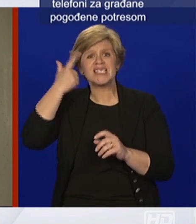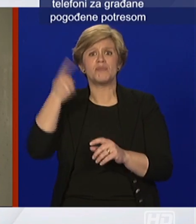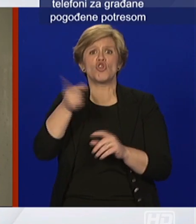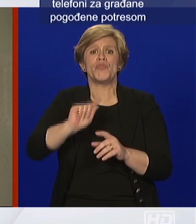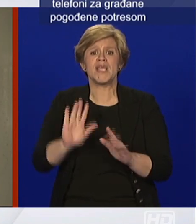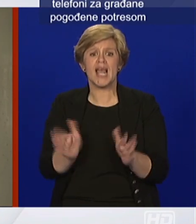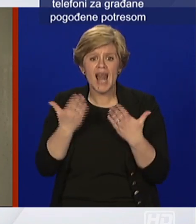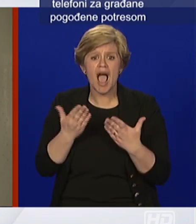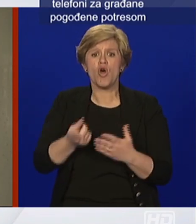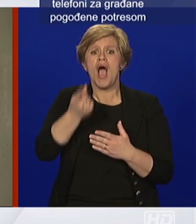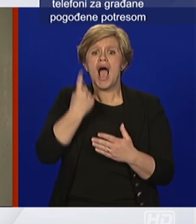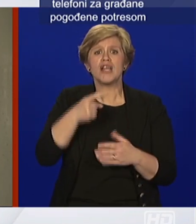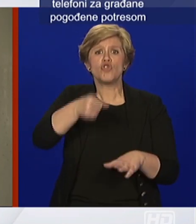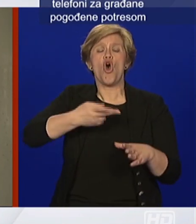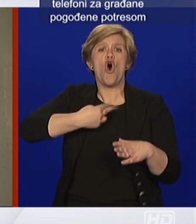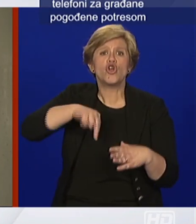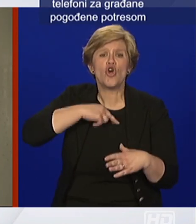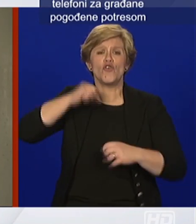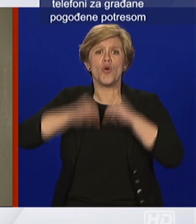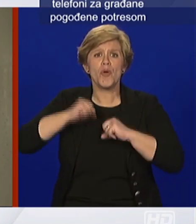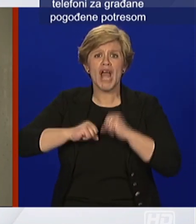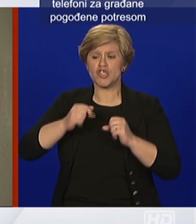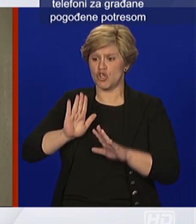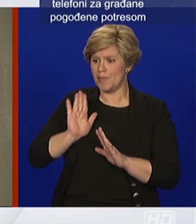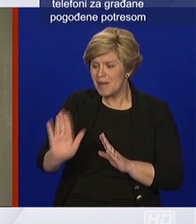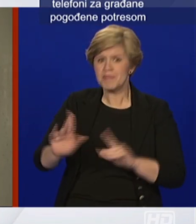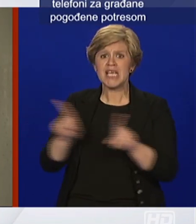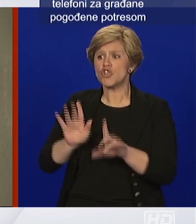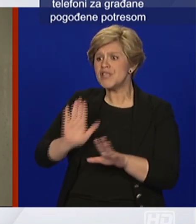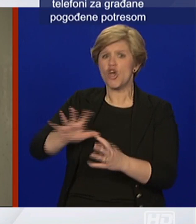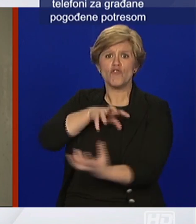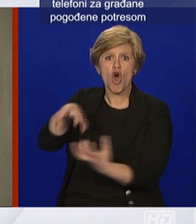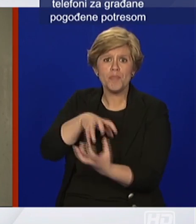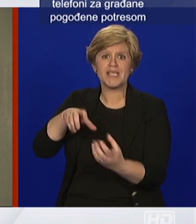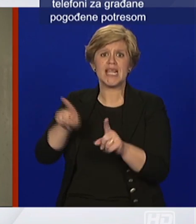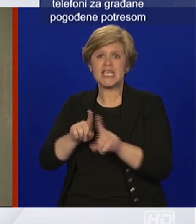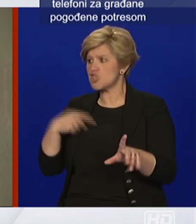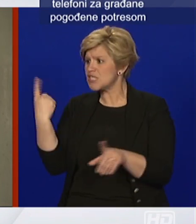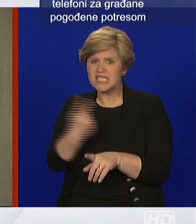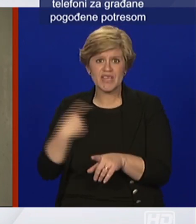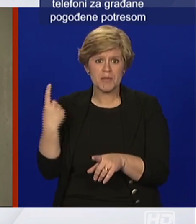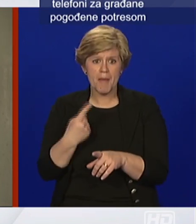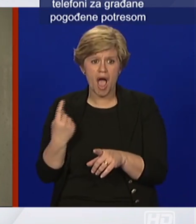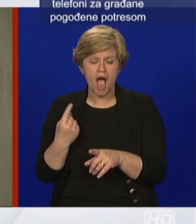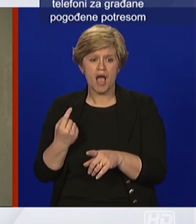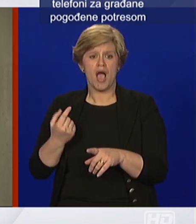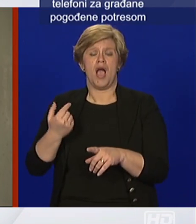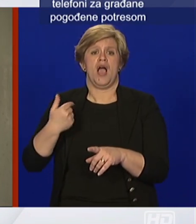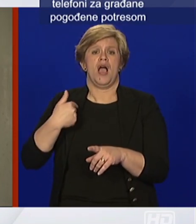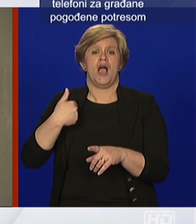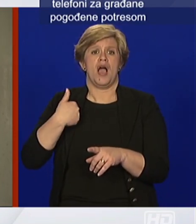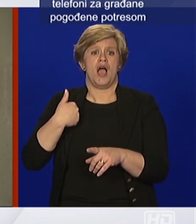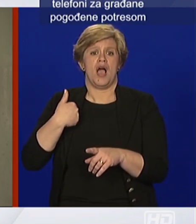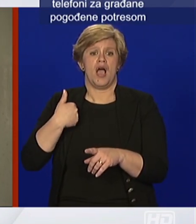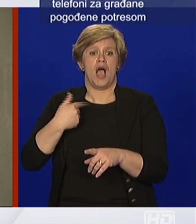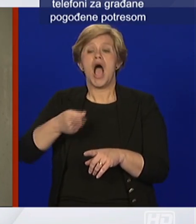odgovorno i prema njima prema njihovim obiteljima prema široj zajednici a ostavili smo mogućnost da